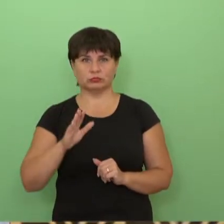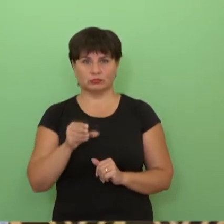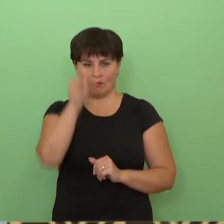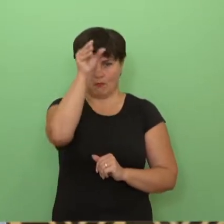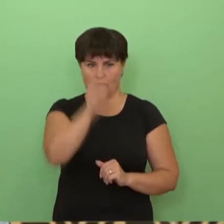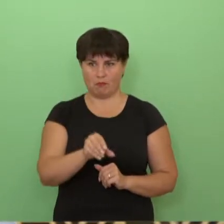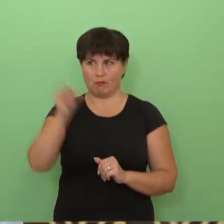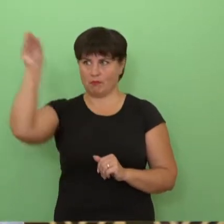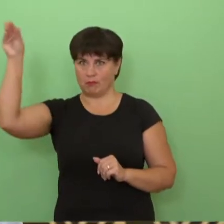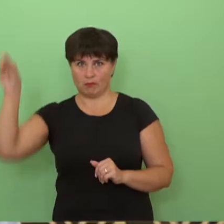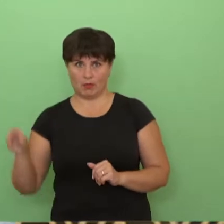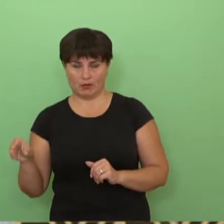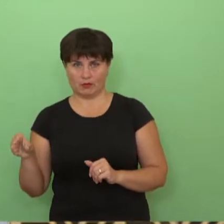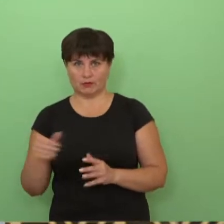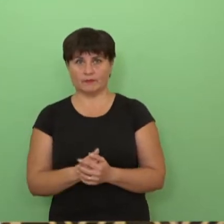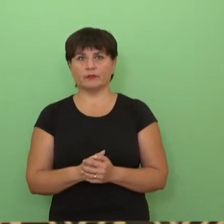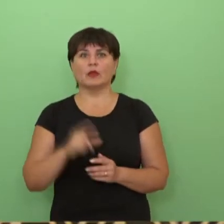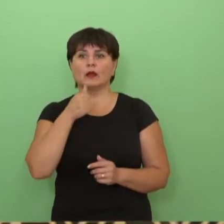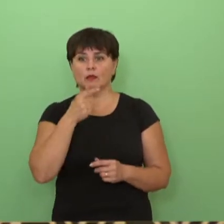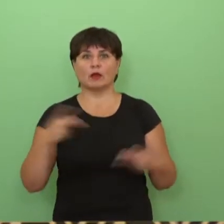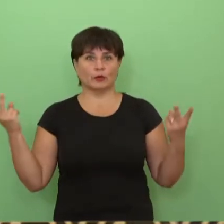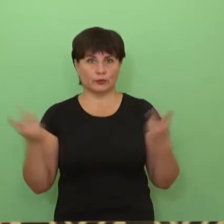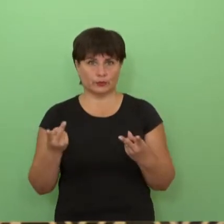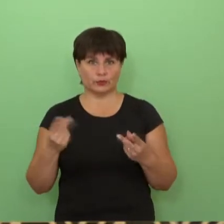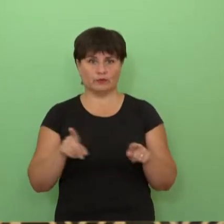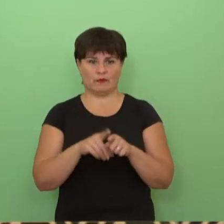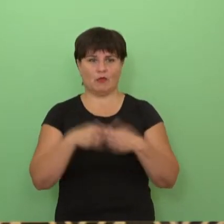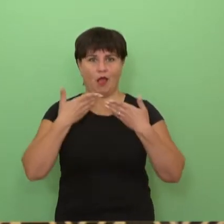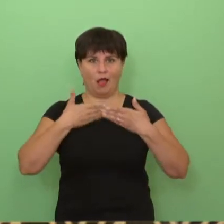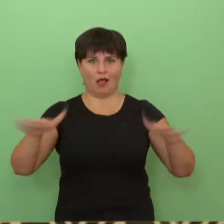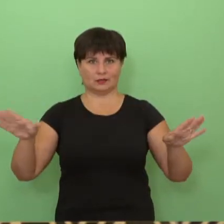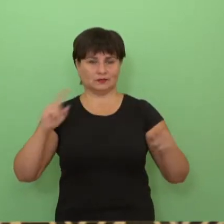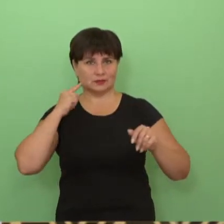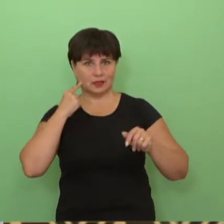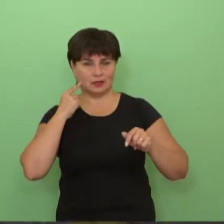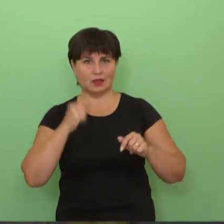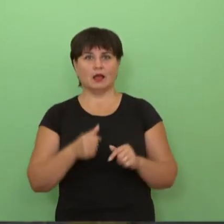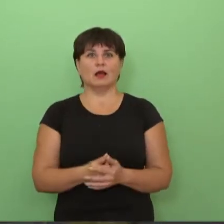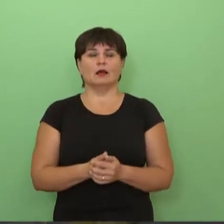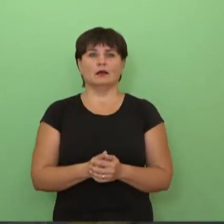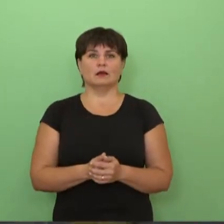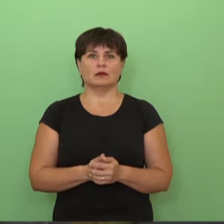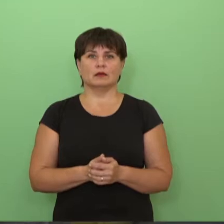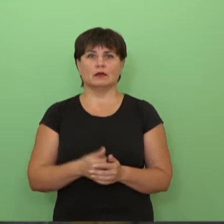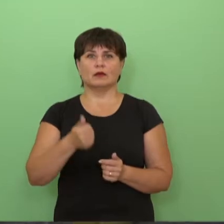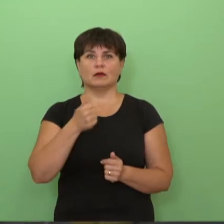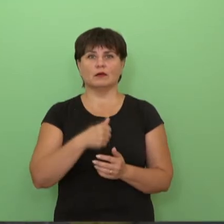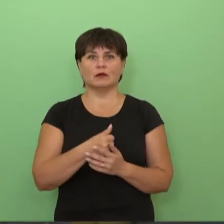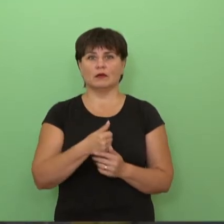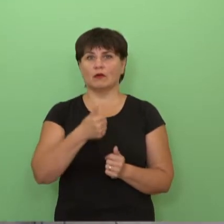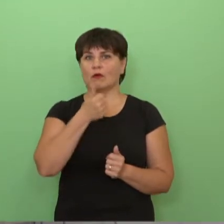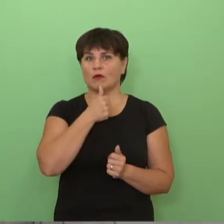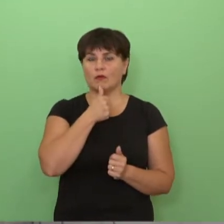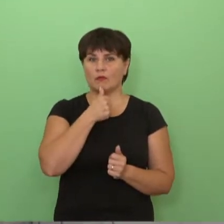tarkime didesniam, tarkime žmonių būrį, kad jau būtų kaip konferencijų, didelį patalpą. Vilniaus firma